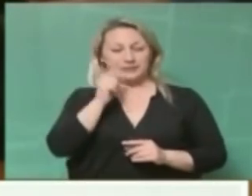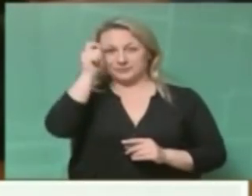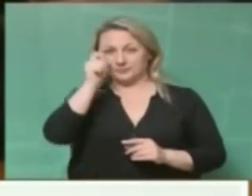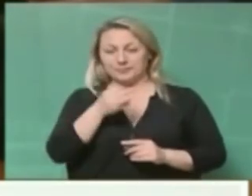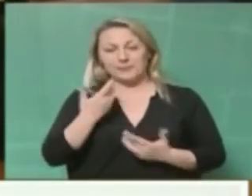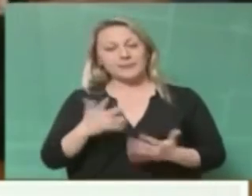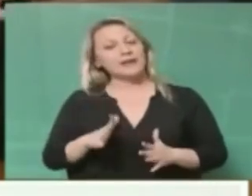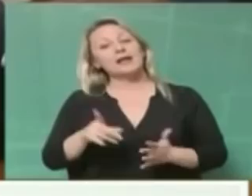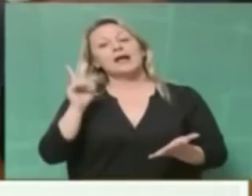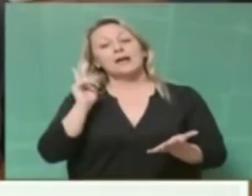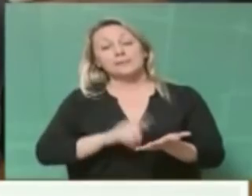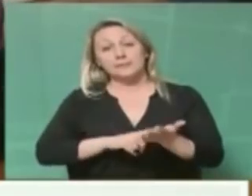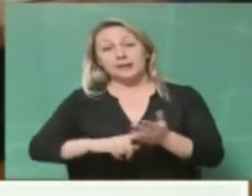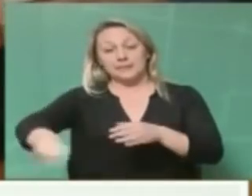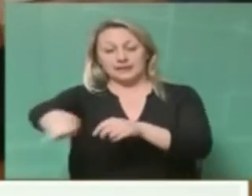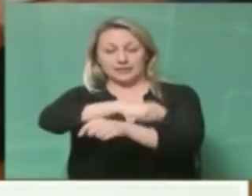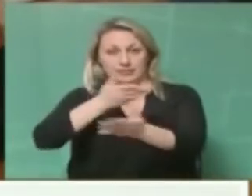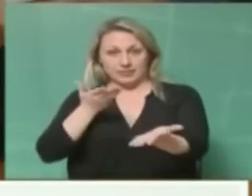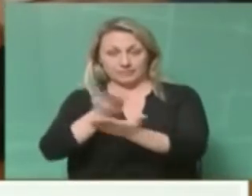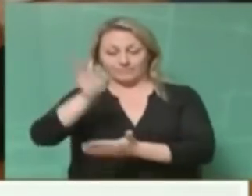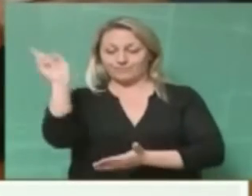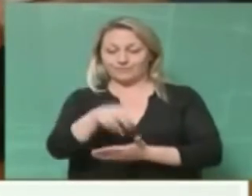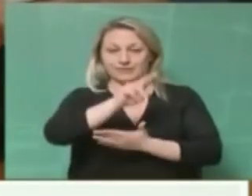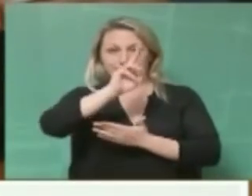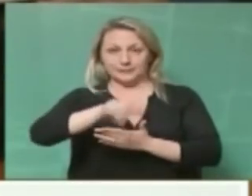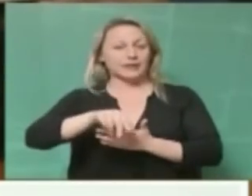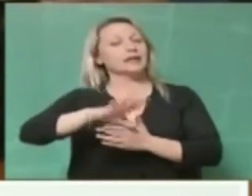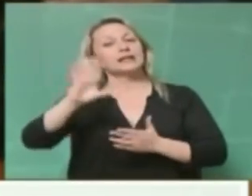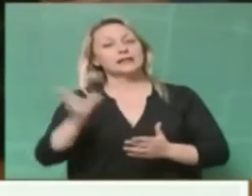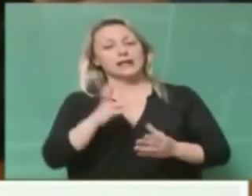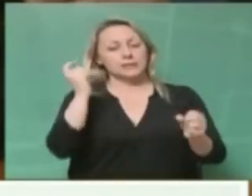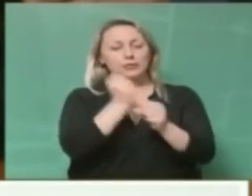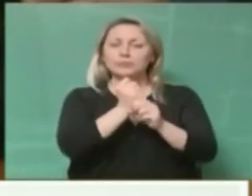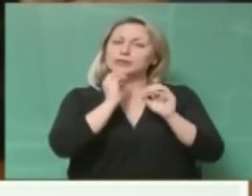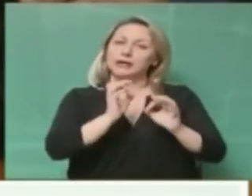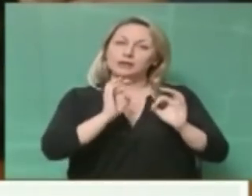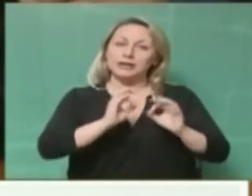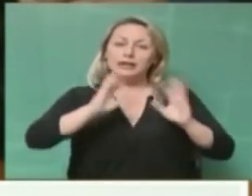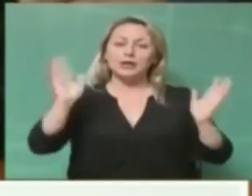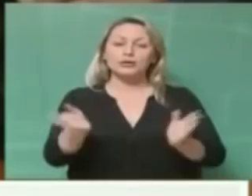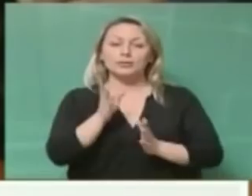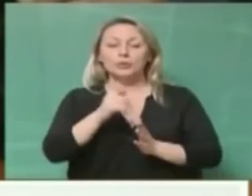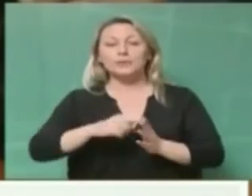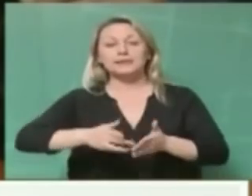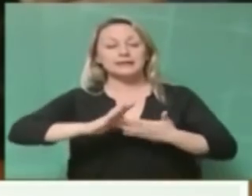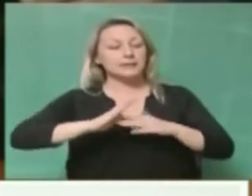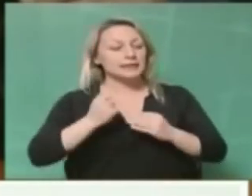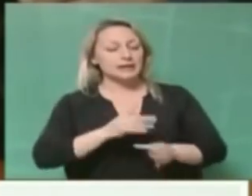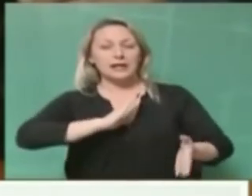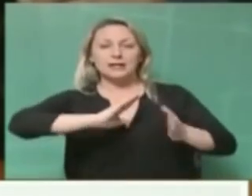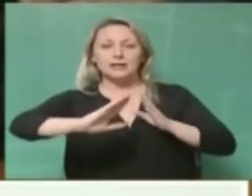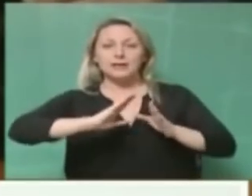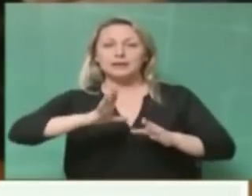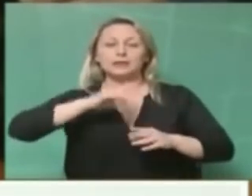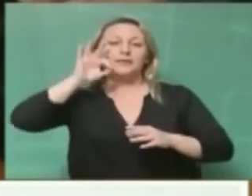Λοιπόν, να απαραιτηθούμε από τα ένδικα μέσα, να πάω και όμως στη δουλειά του και να μπορέσουμε να παρέχουμε ας πούμε καλύτερες υπηρεσίες στο